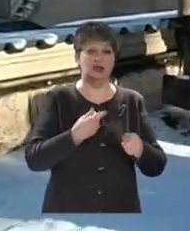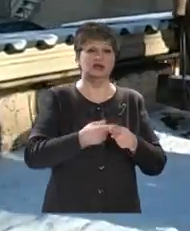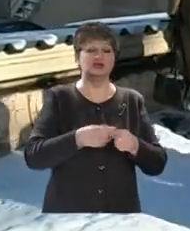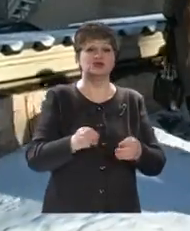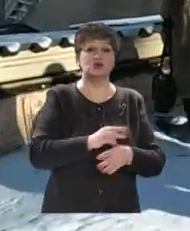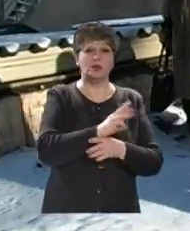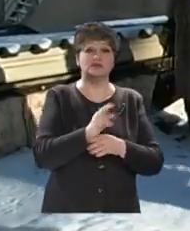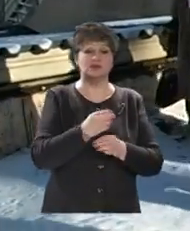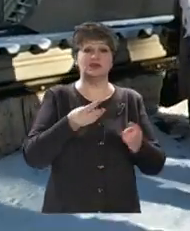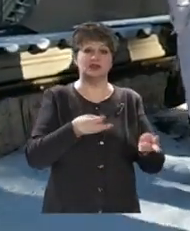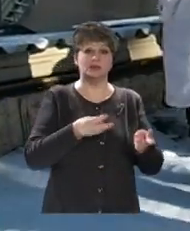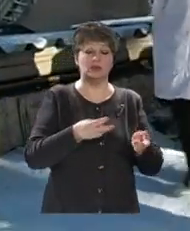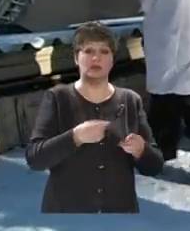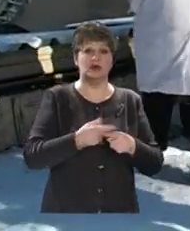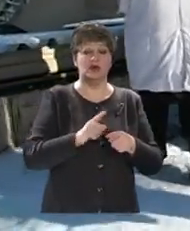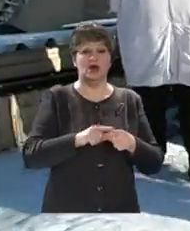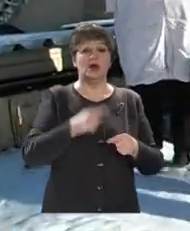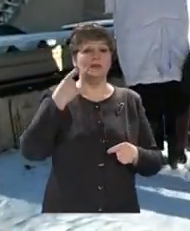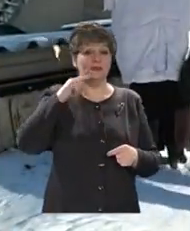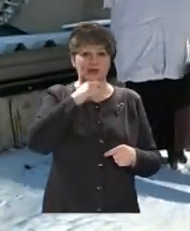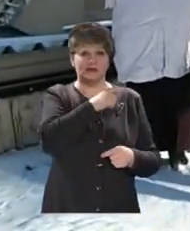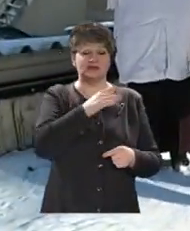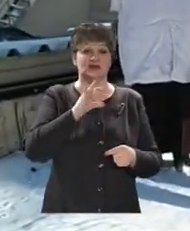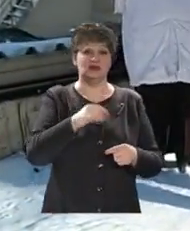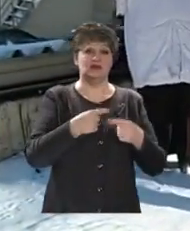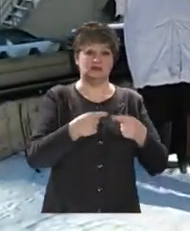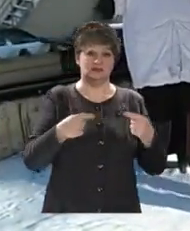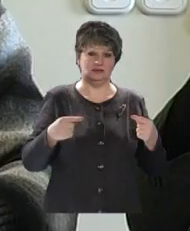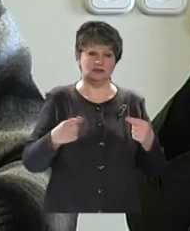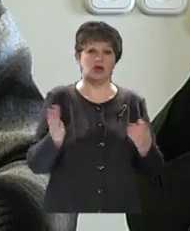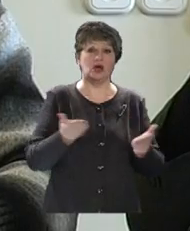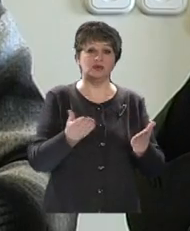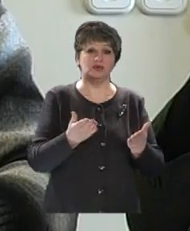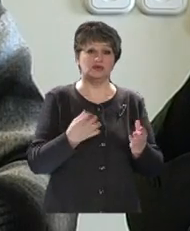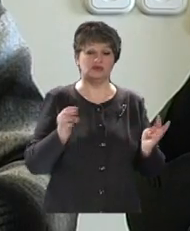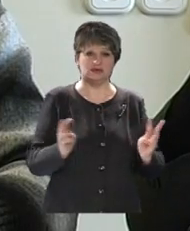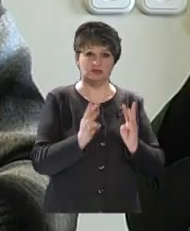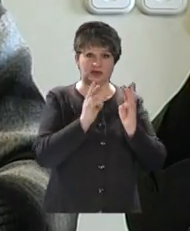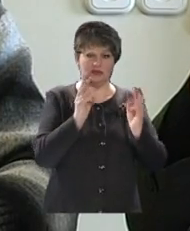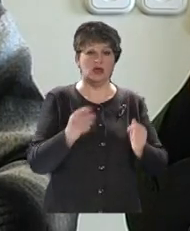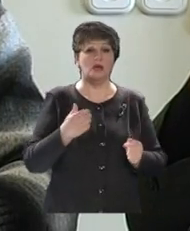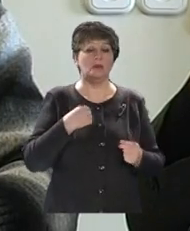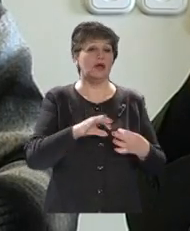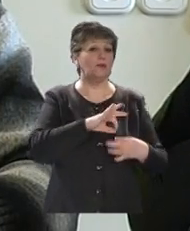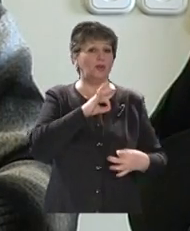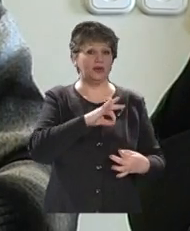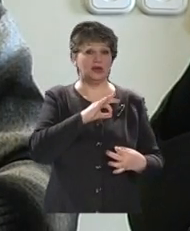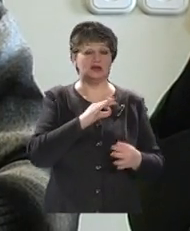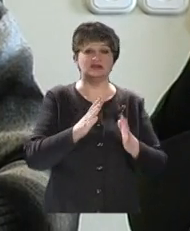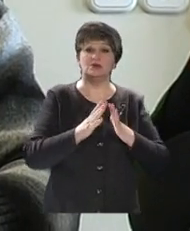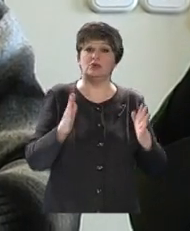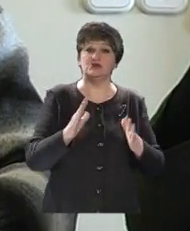закладів забезпечують теплом тирса і качани, які тут спалюють. Ми цю інвестицію, мабуть, боялися